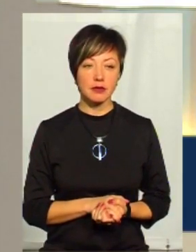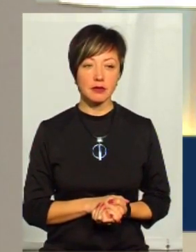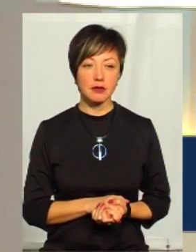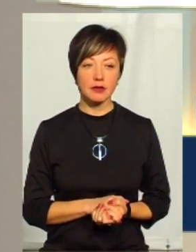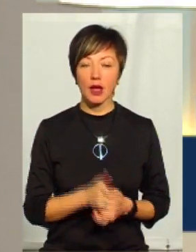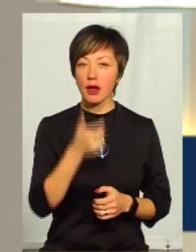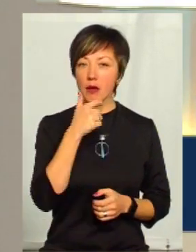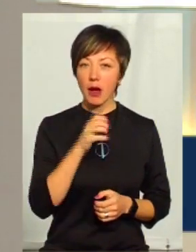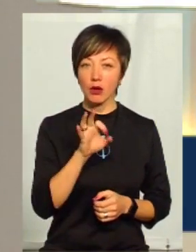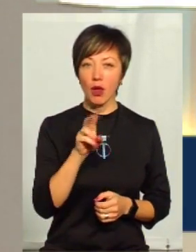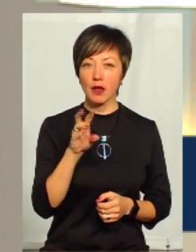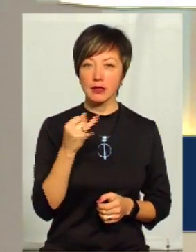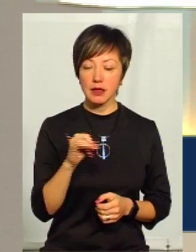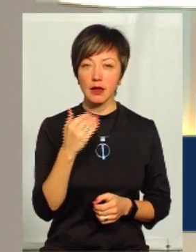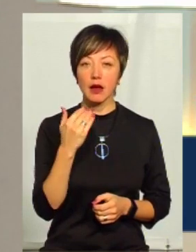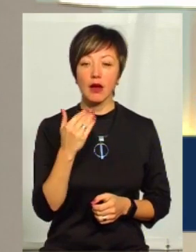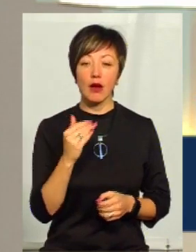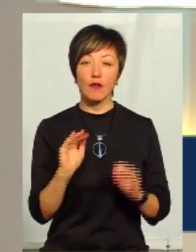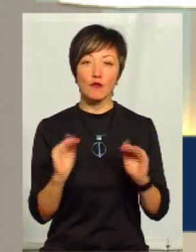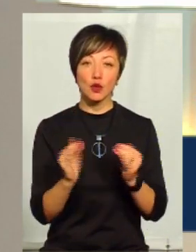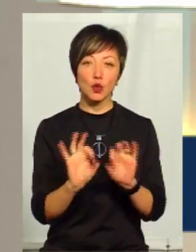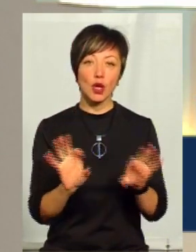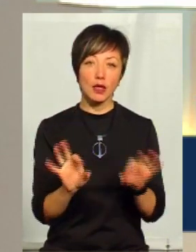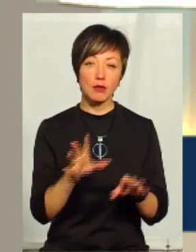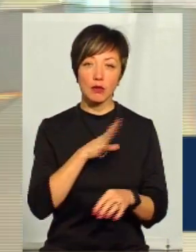Пане Олексію, у сюжеті говорили про кадрові зміни.